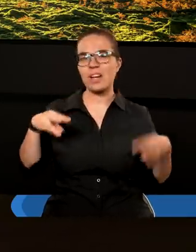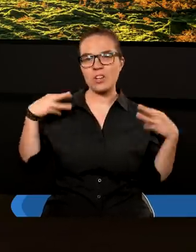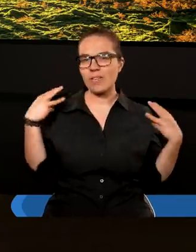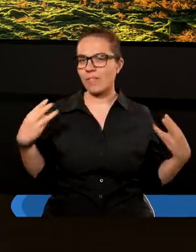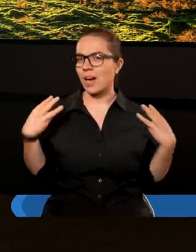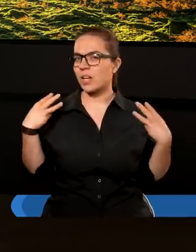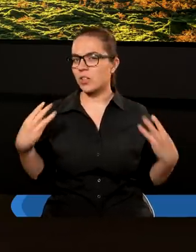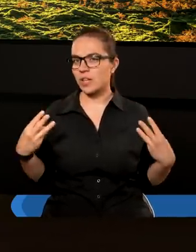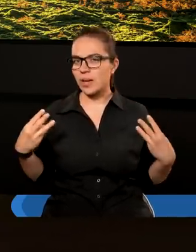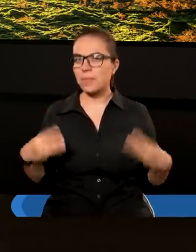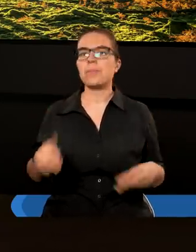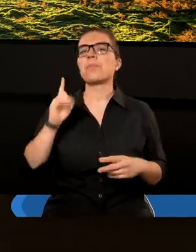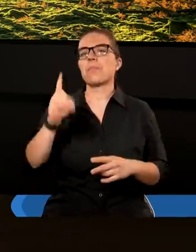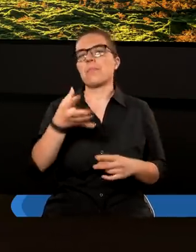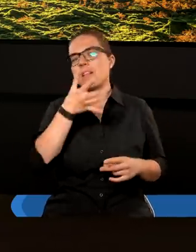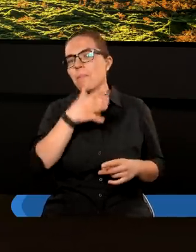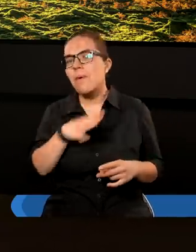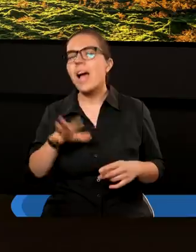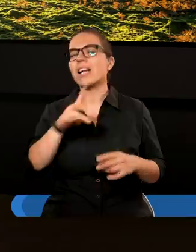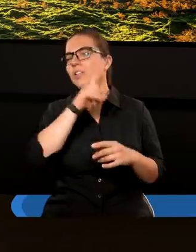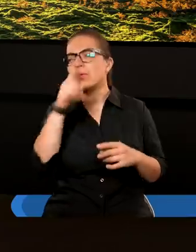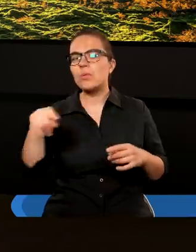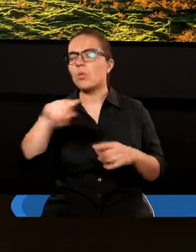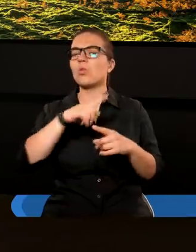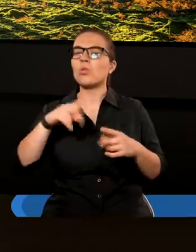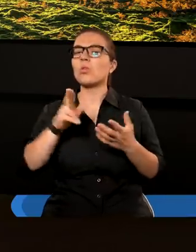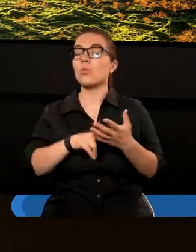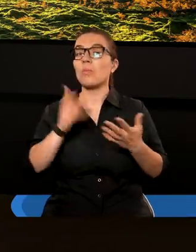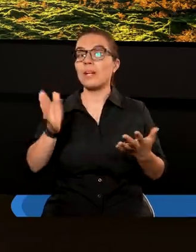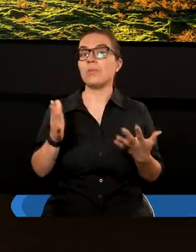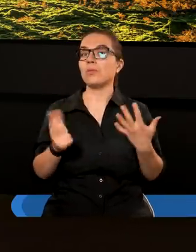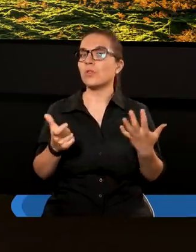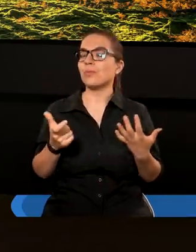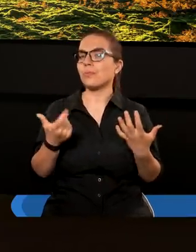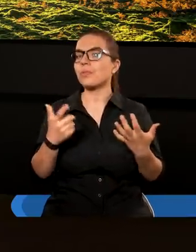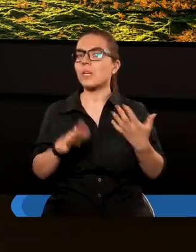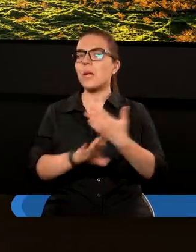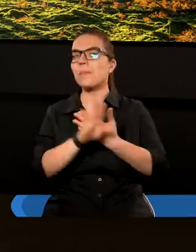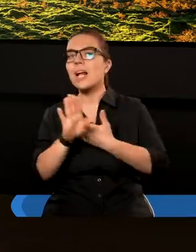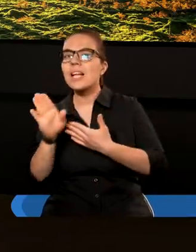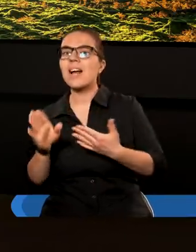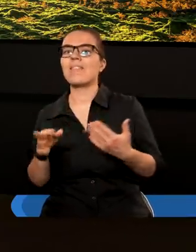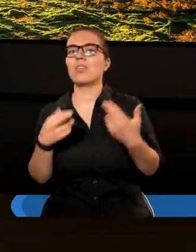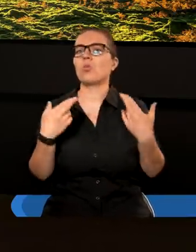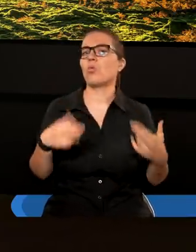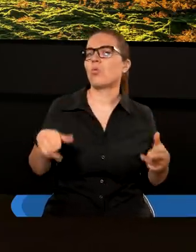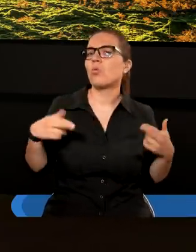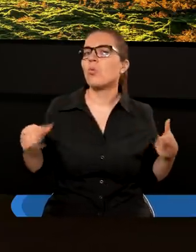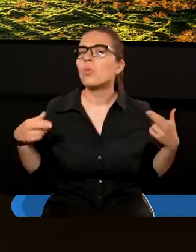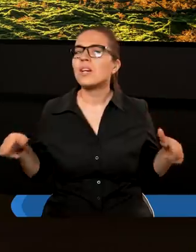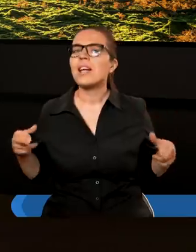fałszywych proroków, Mesjaszy, tych, którzy będą podszywać się pod Chrystusa albo przedstawiać różnego rodzaju